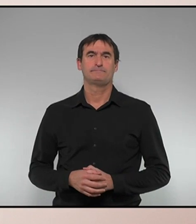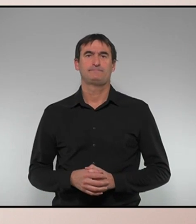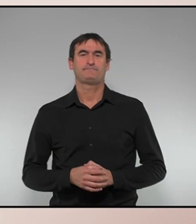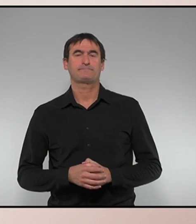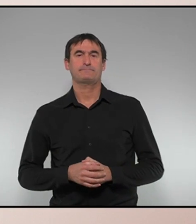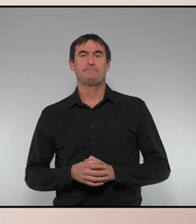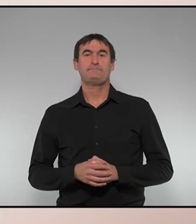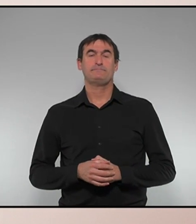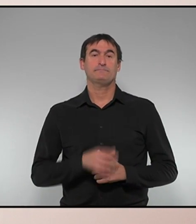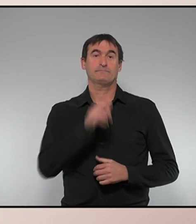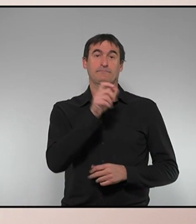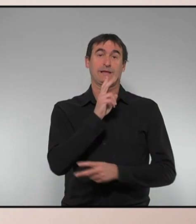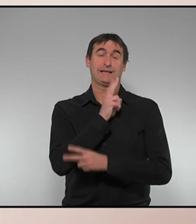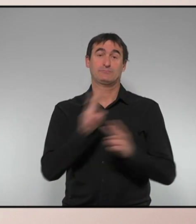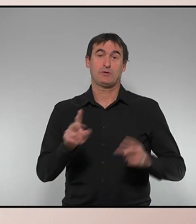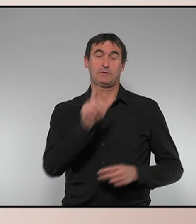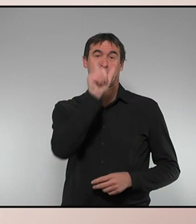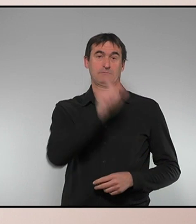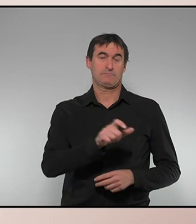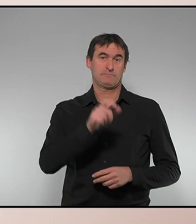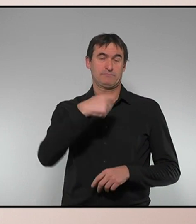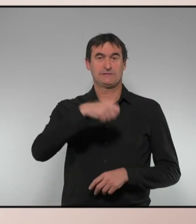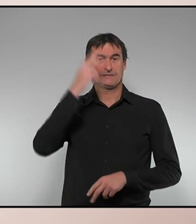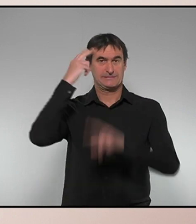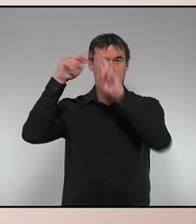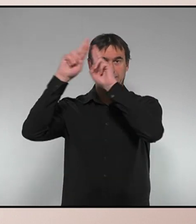Per respondre té la paraula el president de la Generalitat.